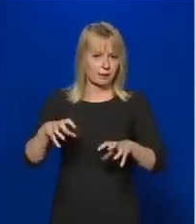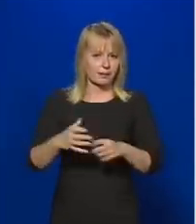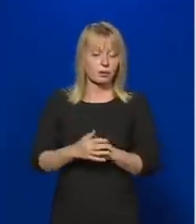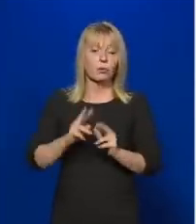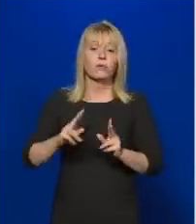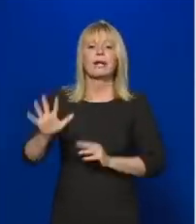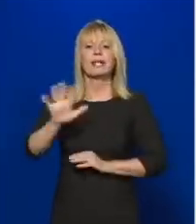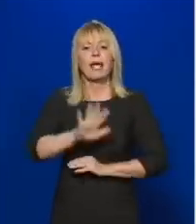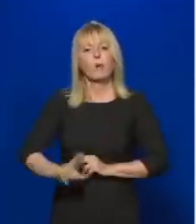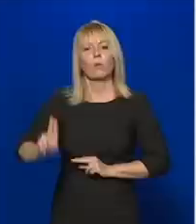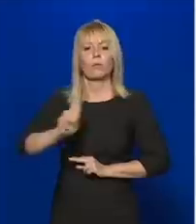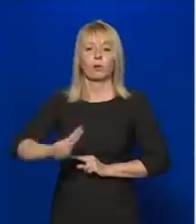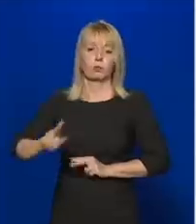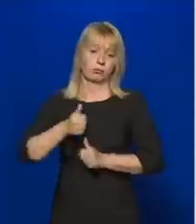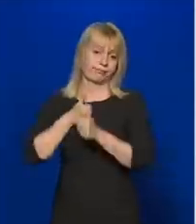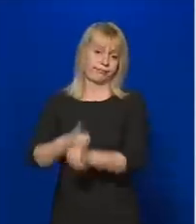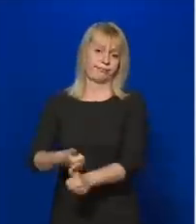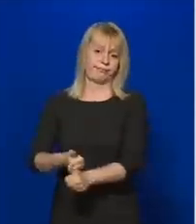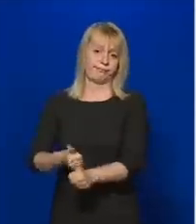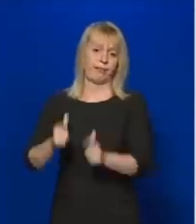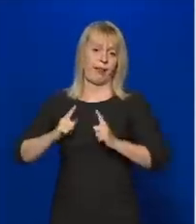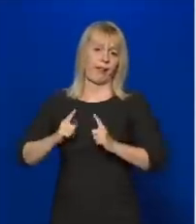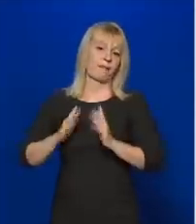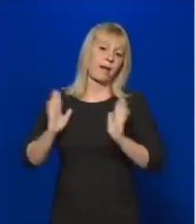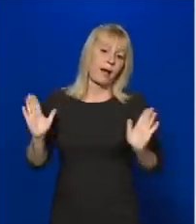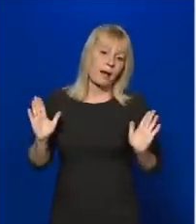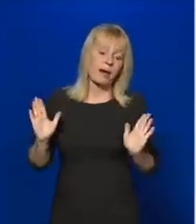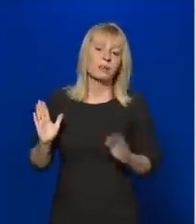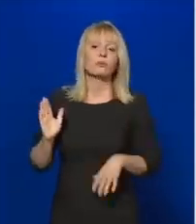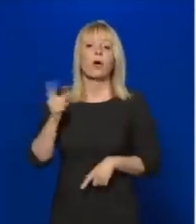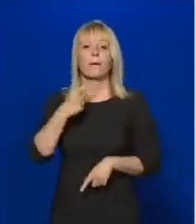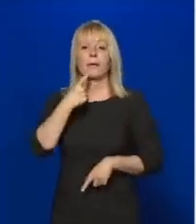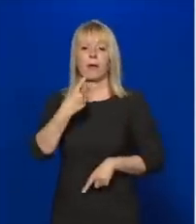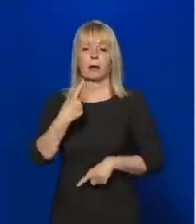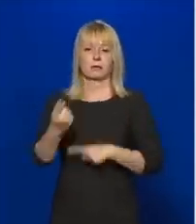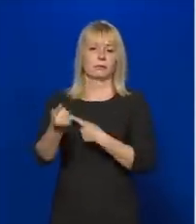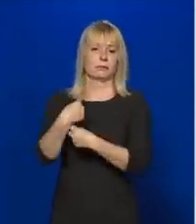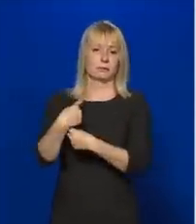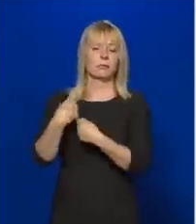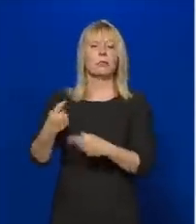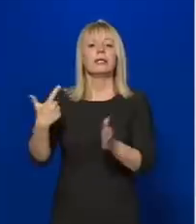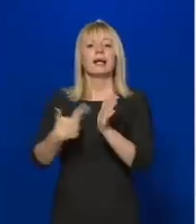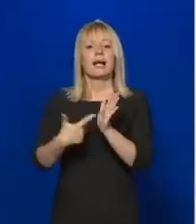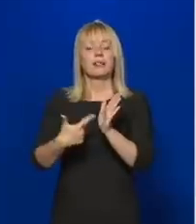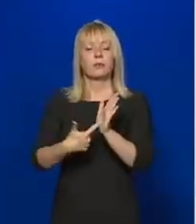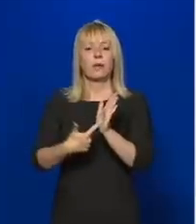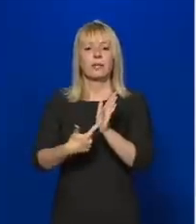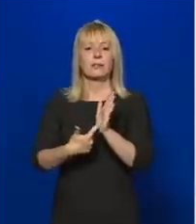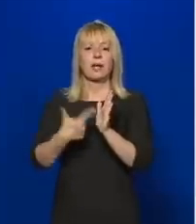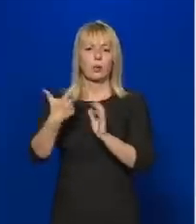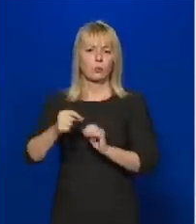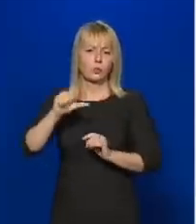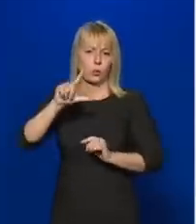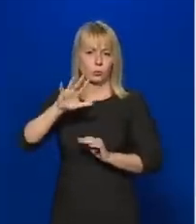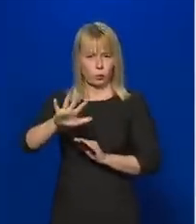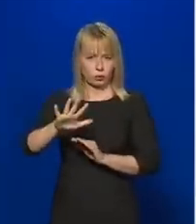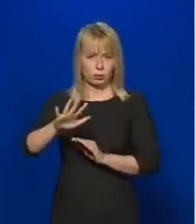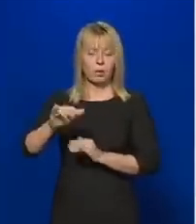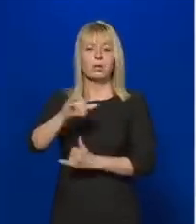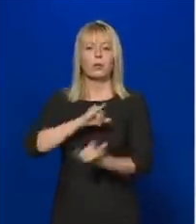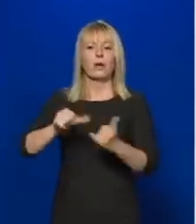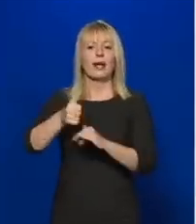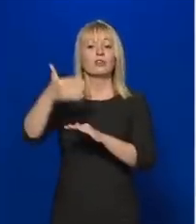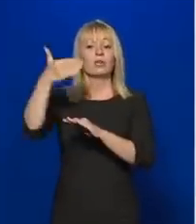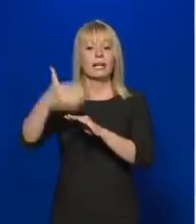egy Európai Uniós elvárás, ami azt mondja, hogy 2025. január 1-ig